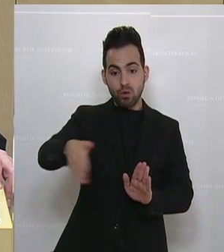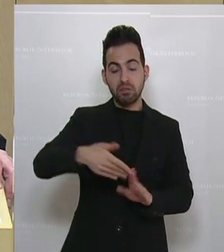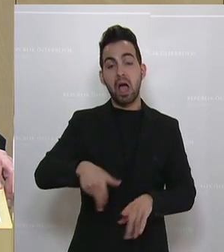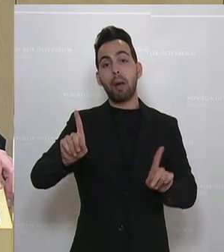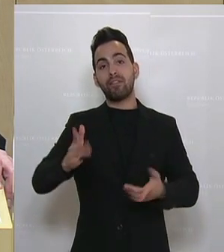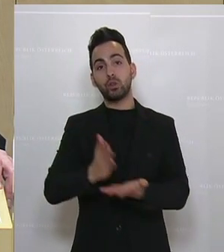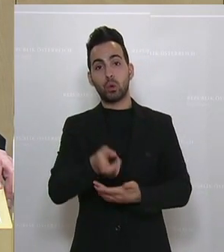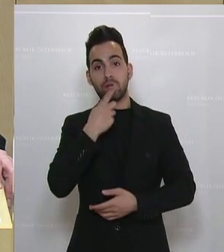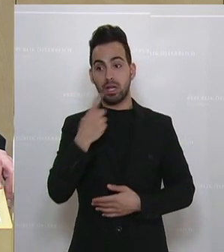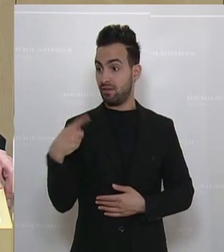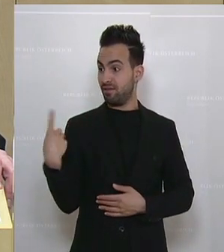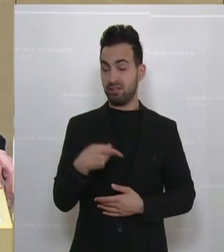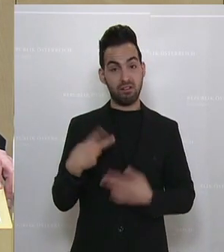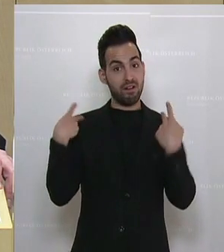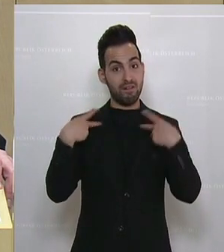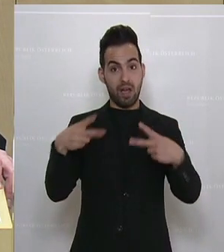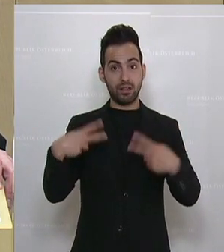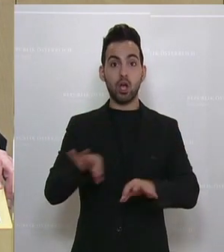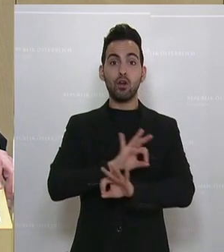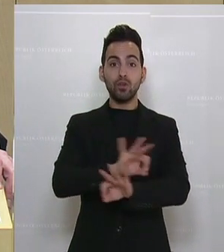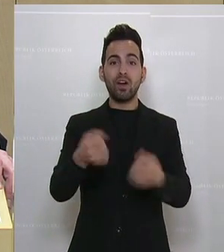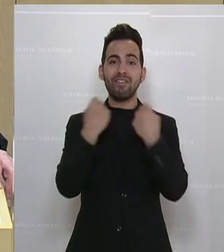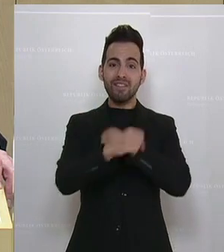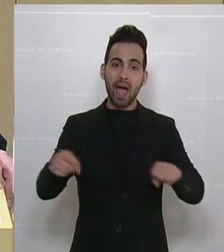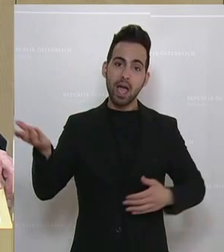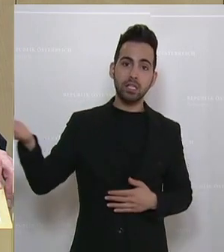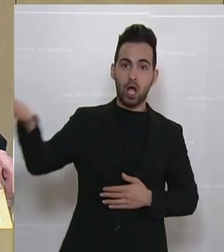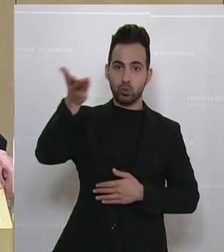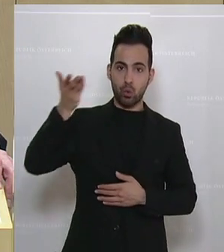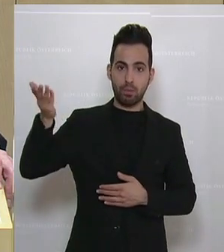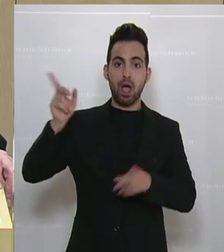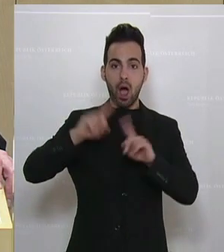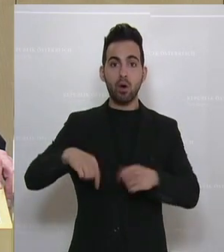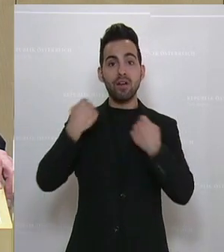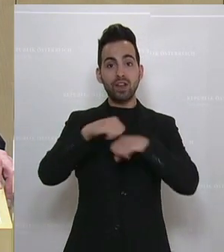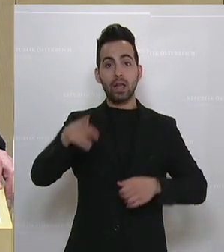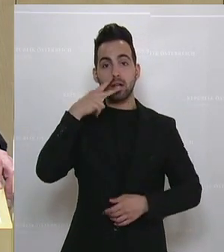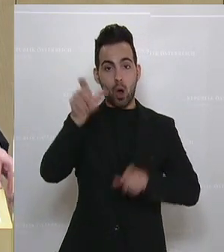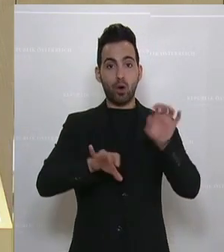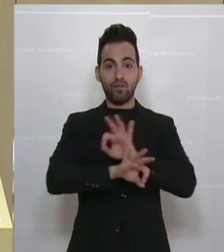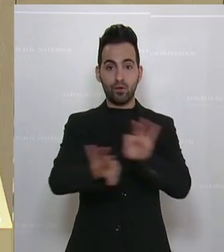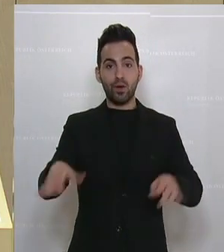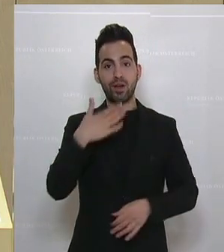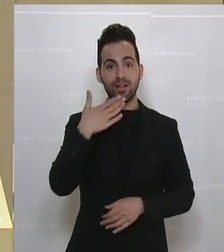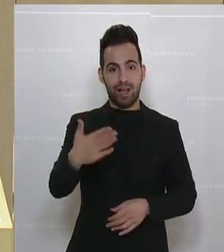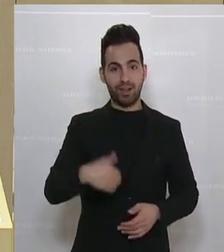Aber wie gesagt, wir stehen nach wie vor für die Freiheit der Gastronomie und für die Freiheit der Raucher. Danke.